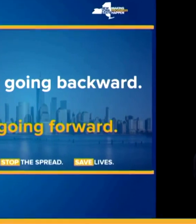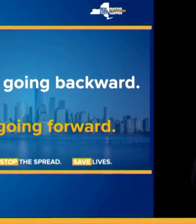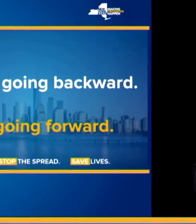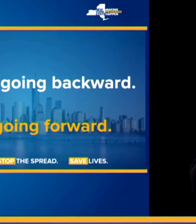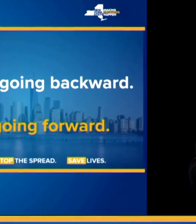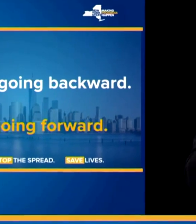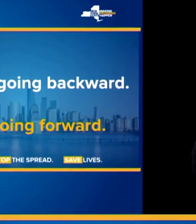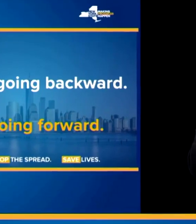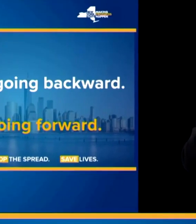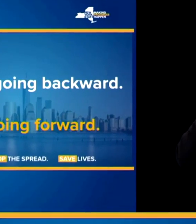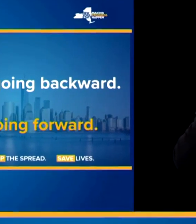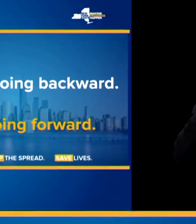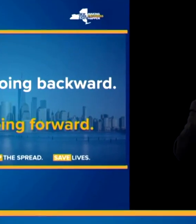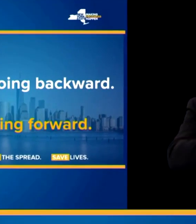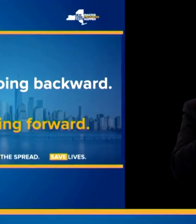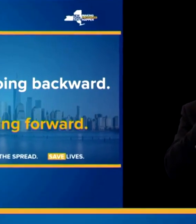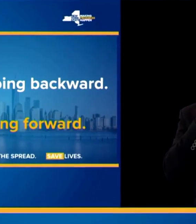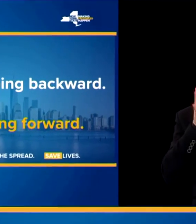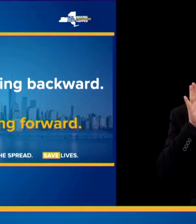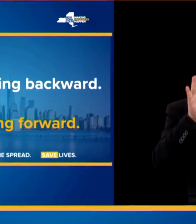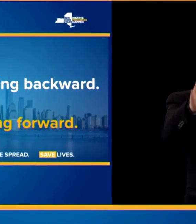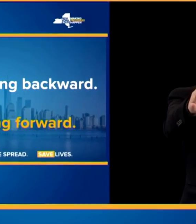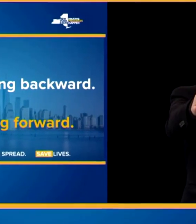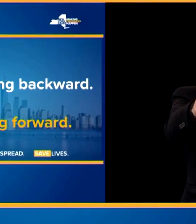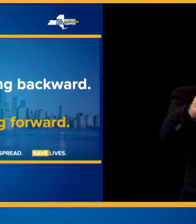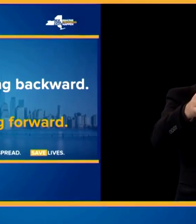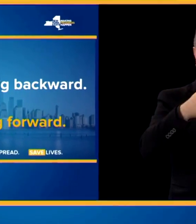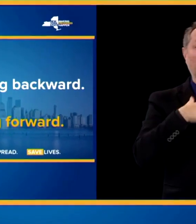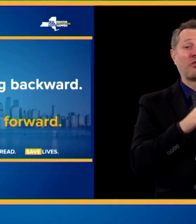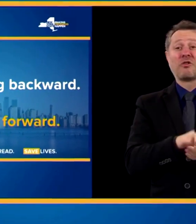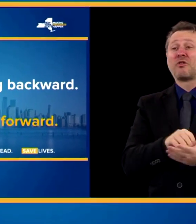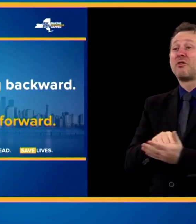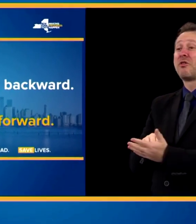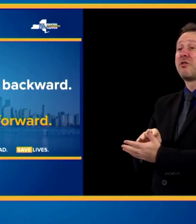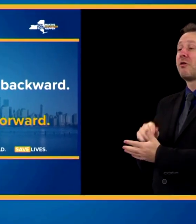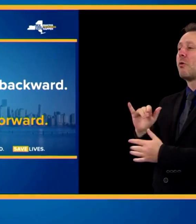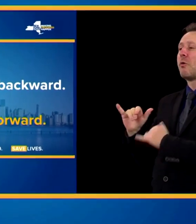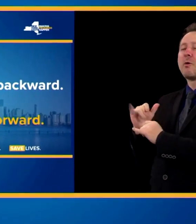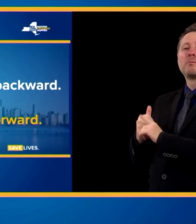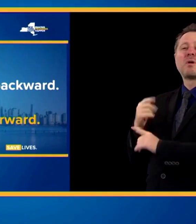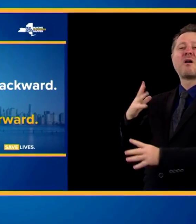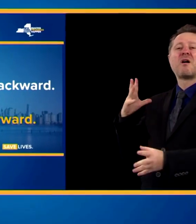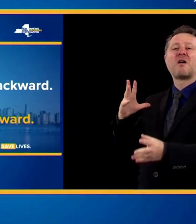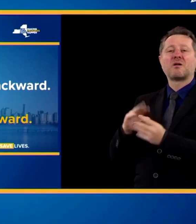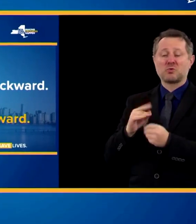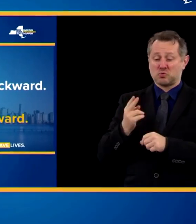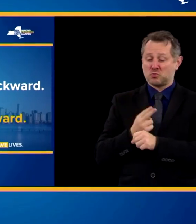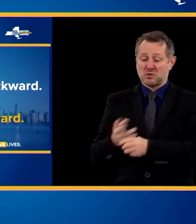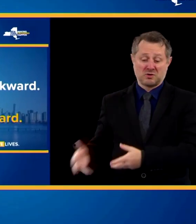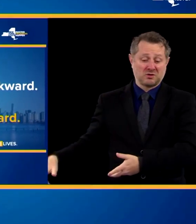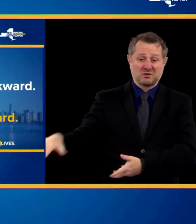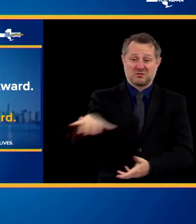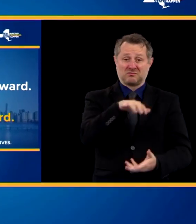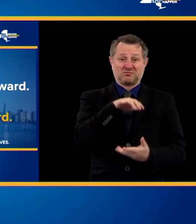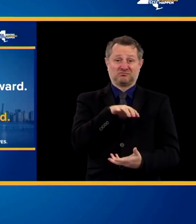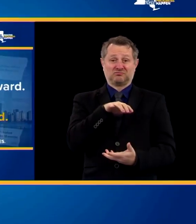Es geht darum, vorwärts zu gehen, darum, auf diese Erfahrung aufzubauen und etwas Positives daraus zu machen.